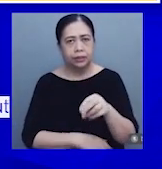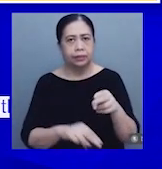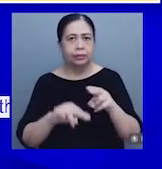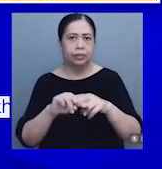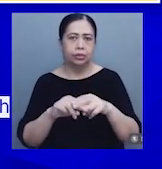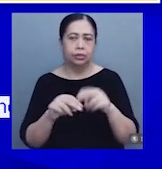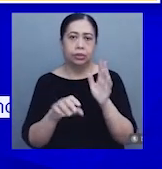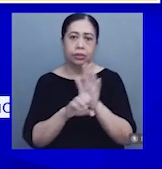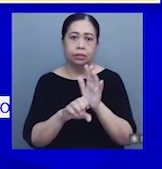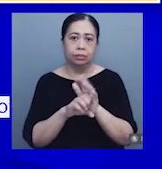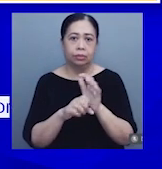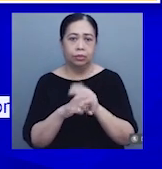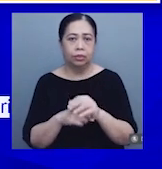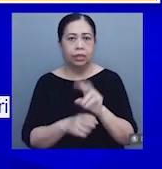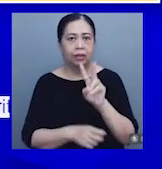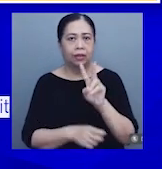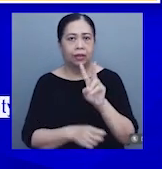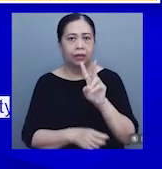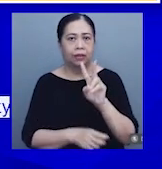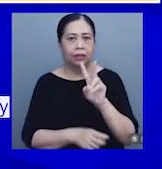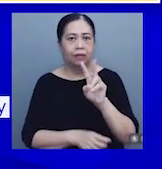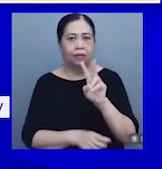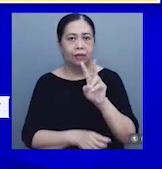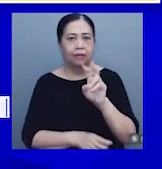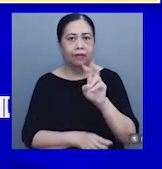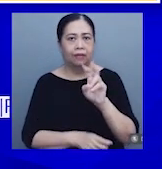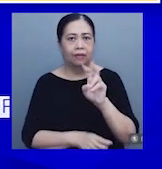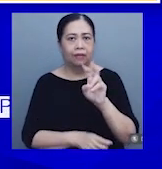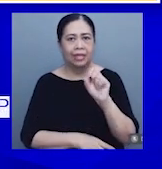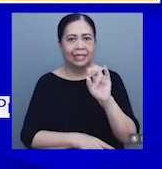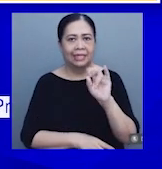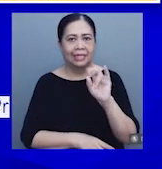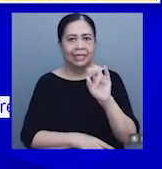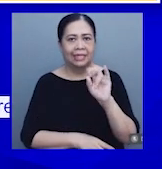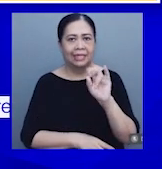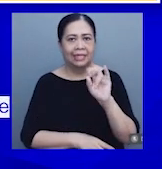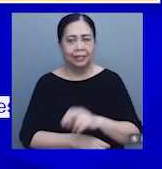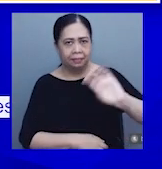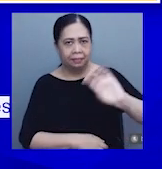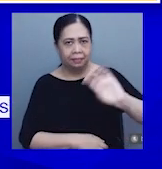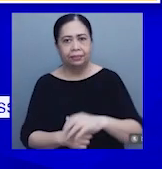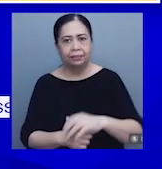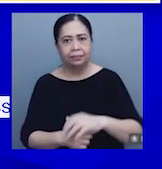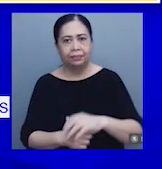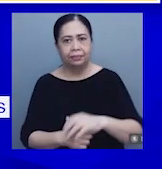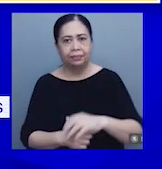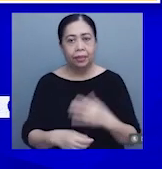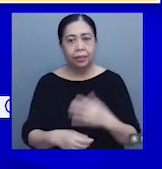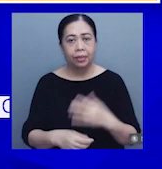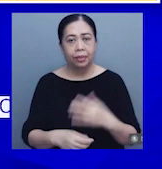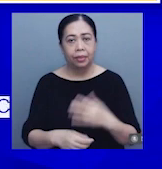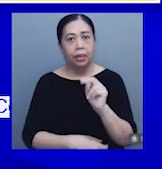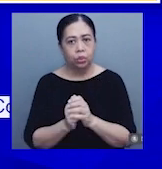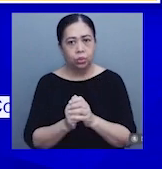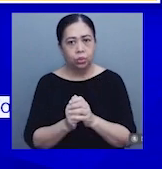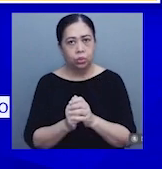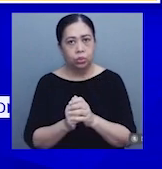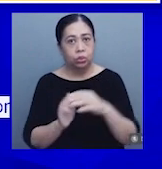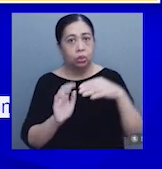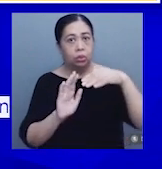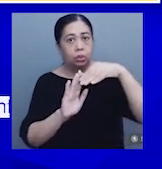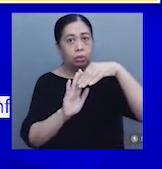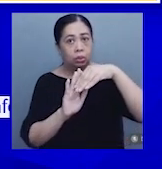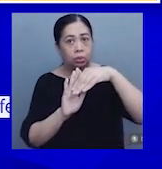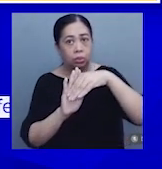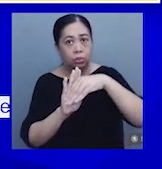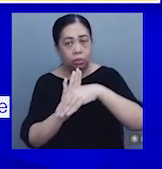gaya ng betsin. Sa mga lugar sa labas ng National Capital Region, nagpakita naman ng pagbaba ng presyo nitong